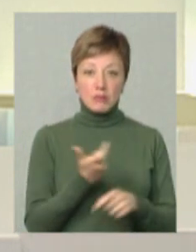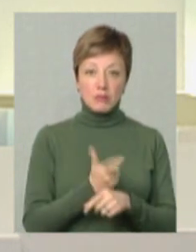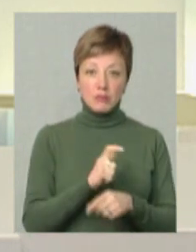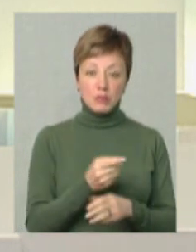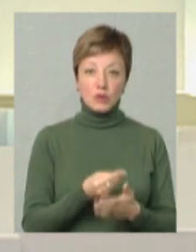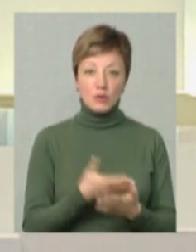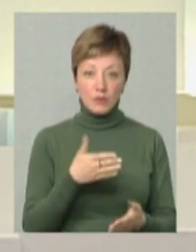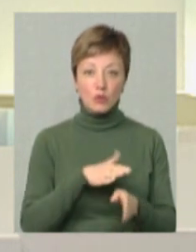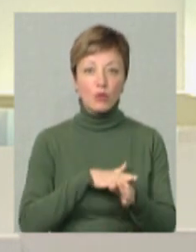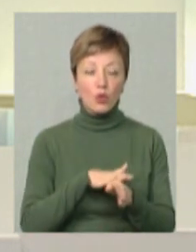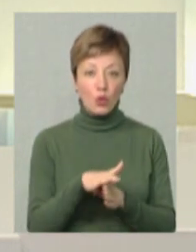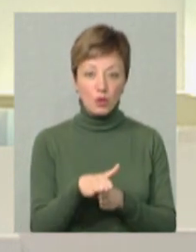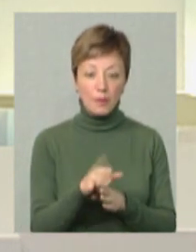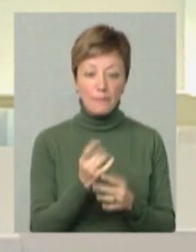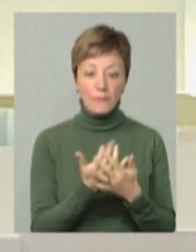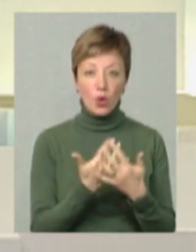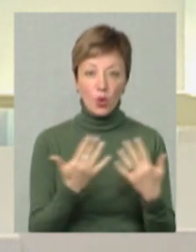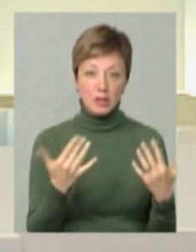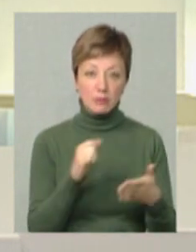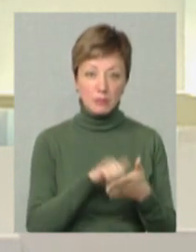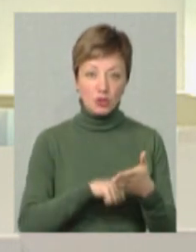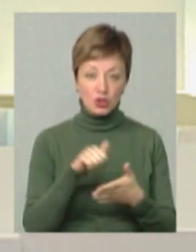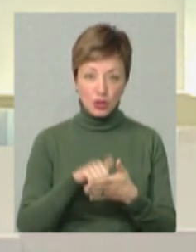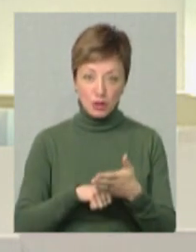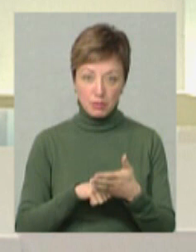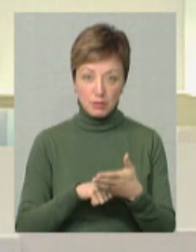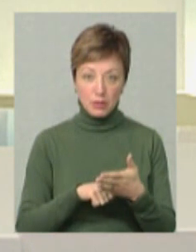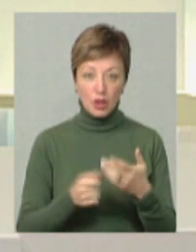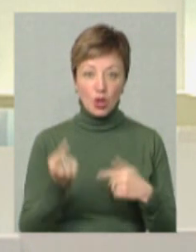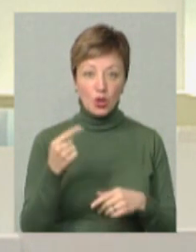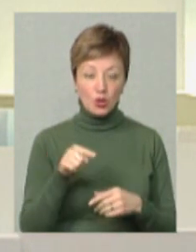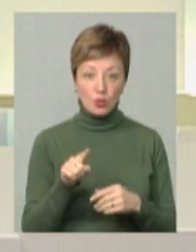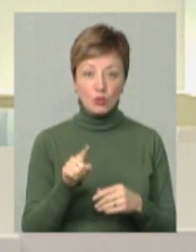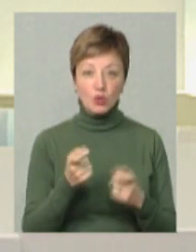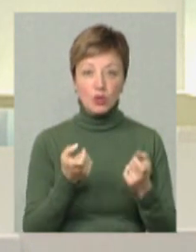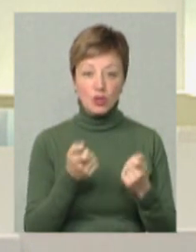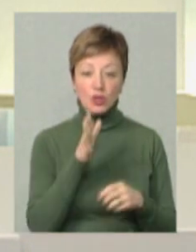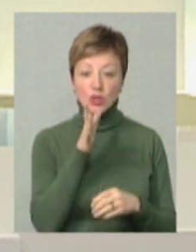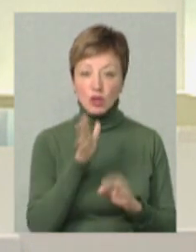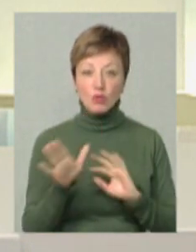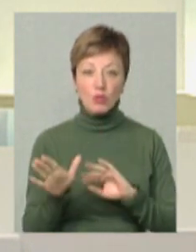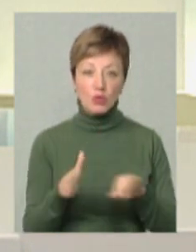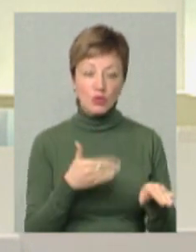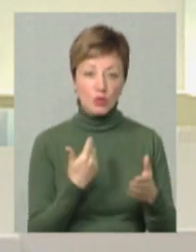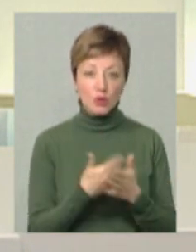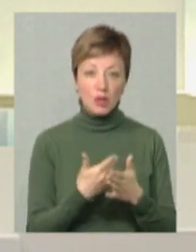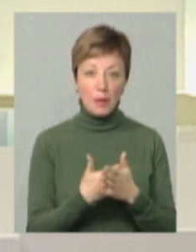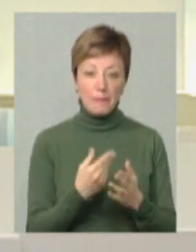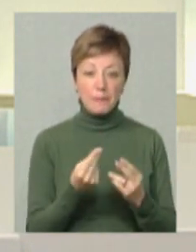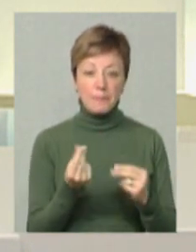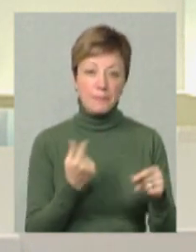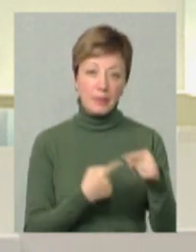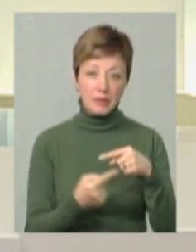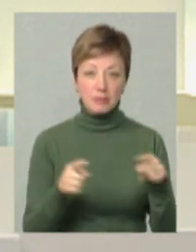відбулося по різним причинам, тому трішки часу пройшло, підприємці